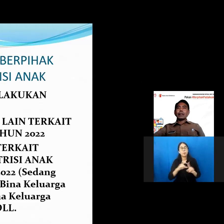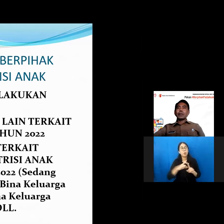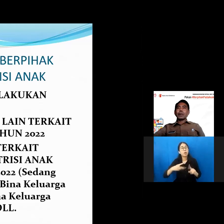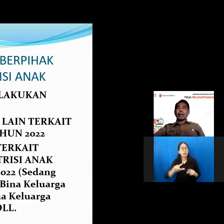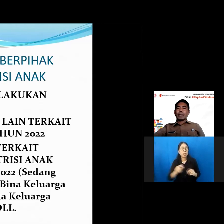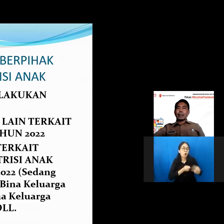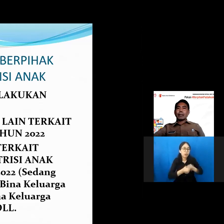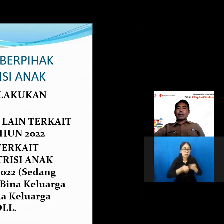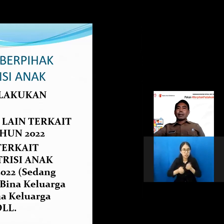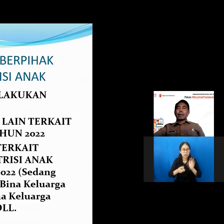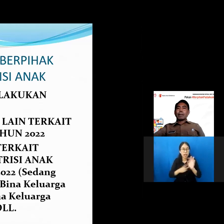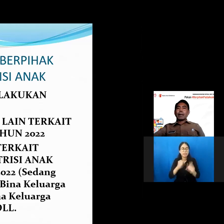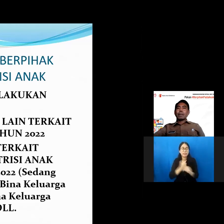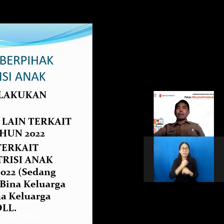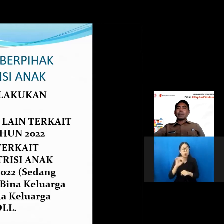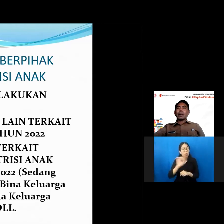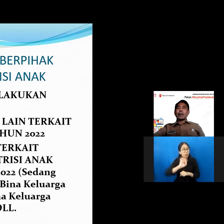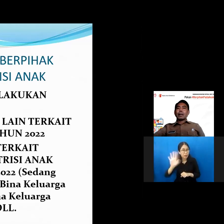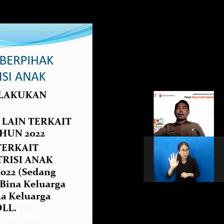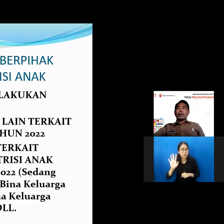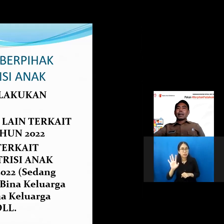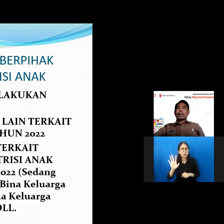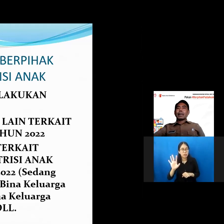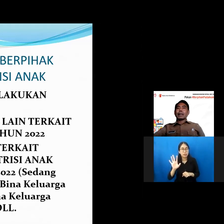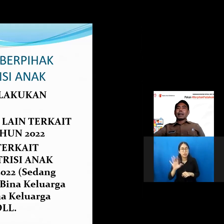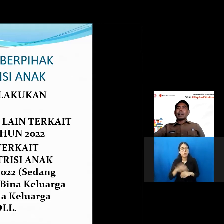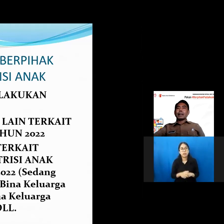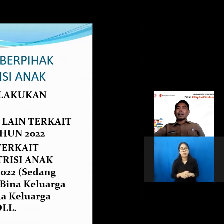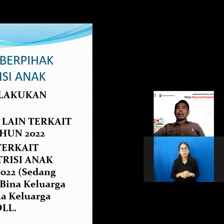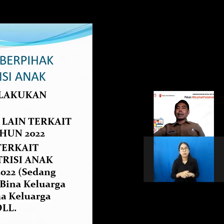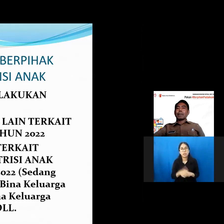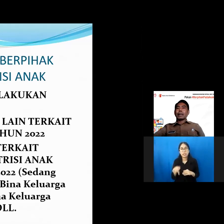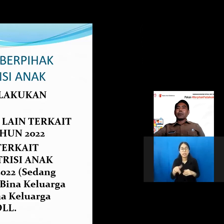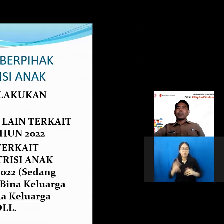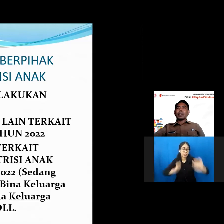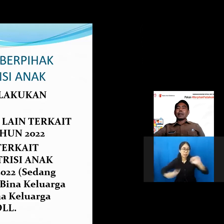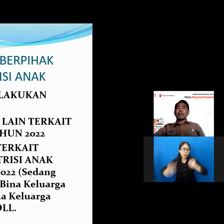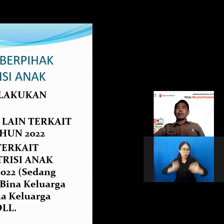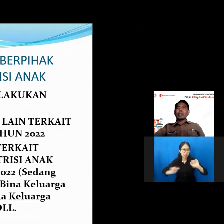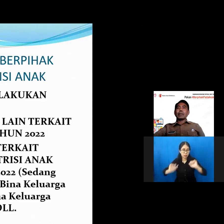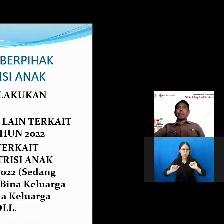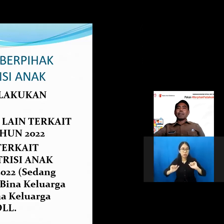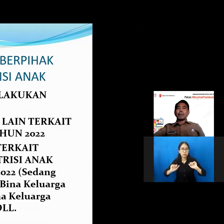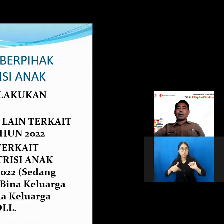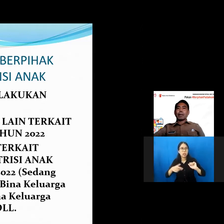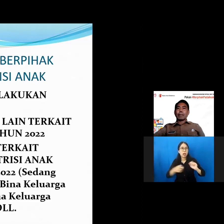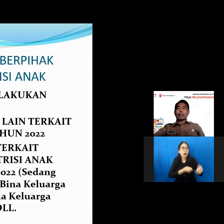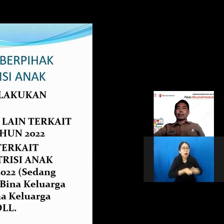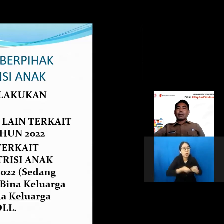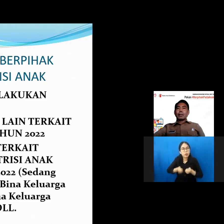NGO lainnya bagaimana bisa kegiatan mereka itu bisa diakomodir dalam